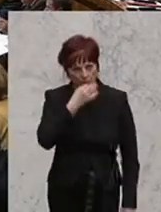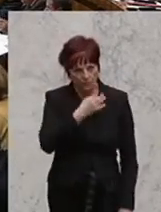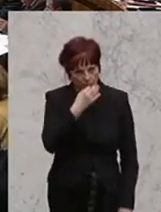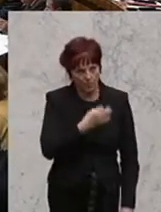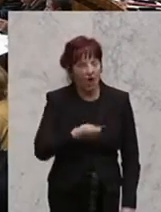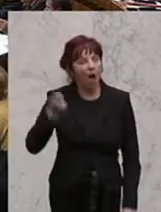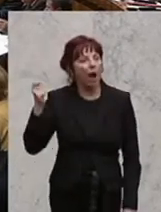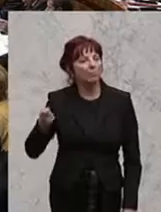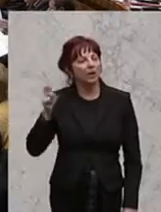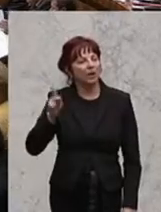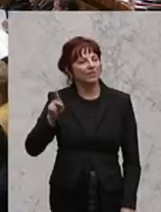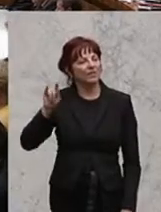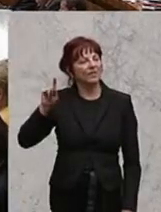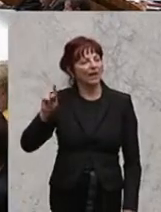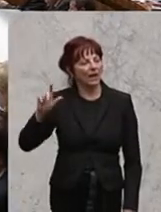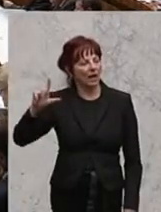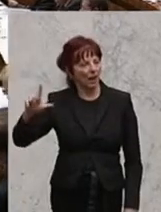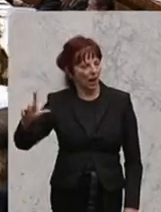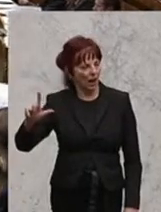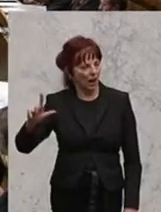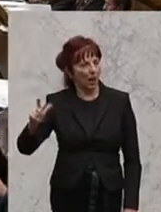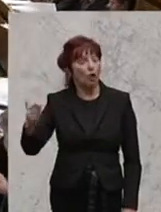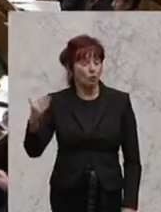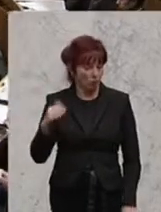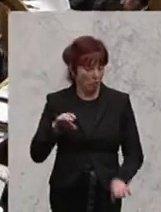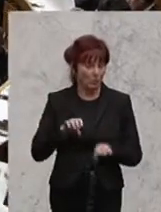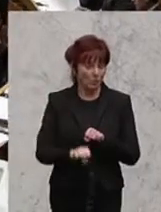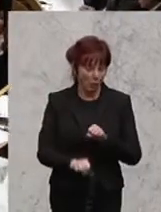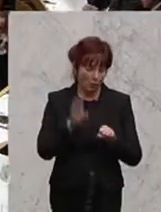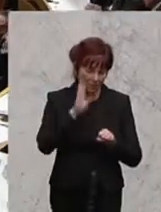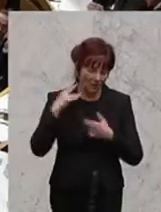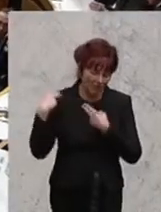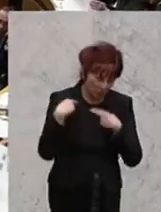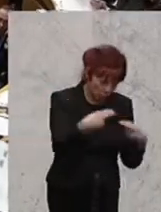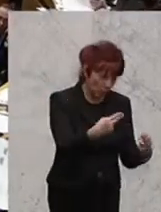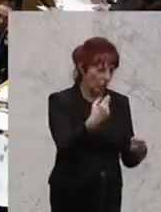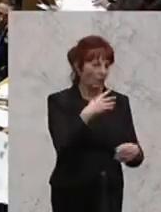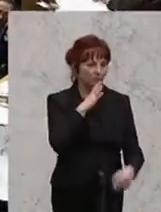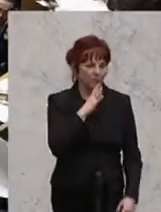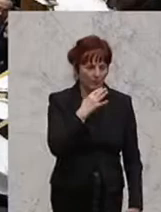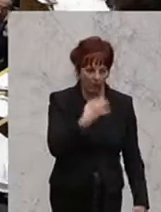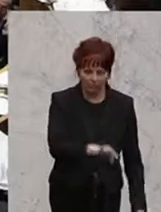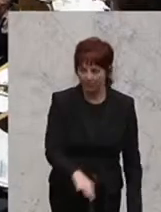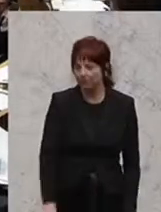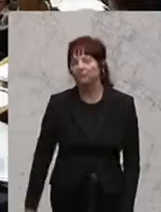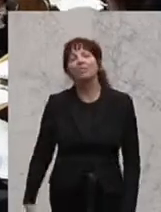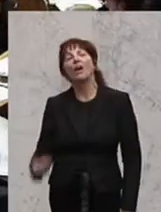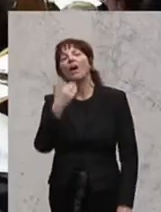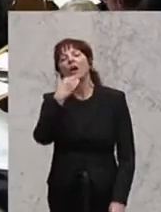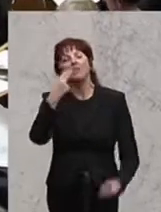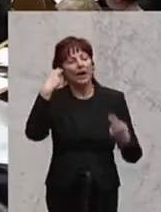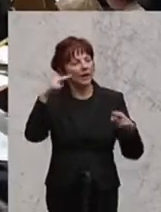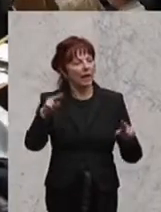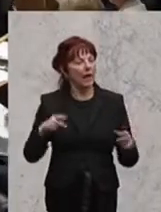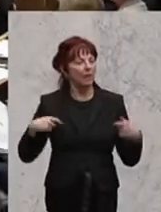der pausierten Debatte zum Islamgesetz. Herbert Kickl, der Sozialsprecher der FPÖ, setzt seinen Redebeitrag